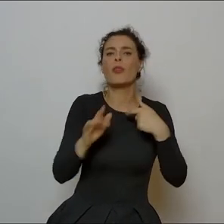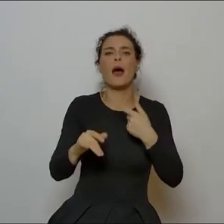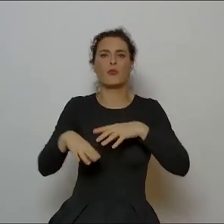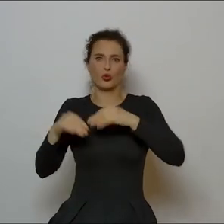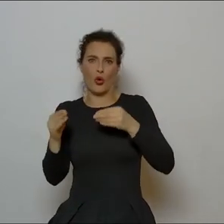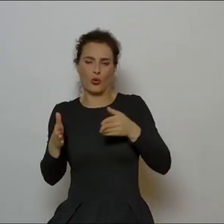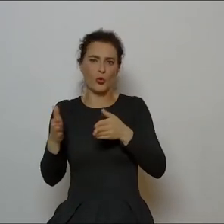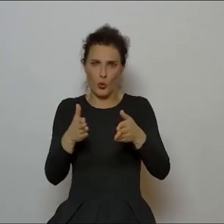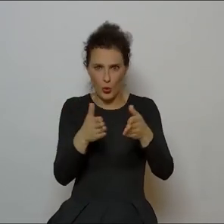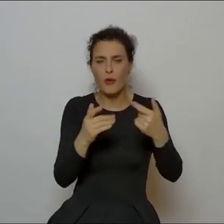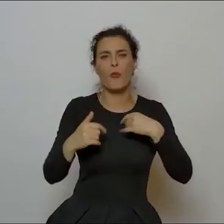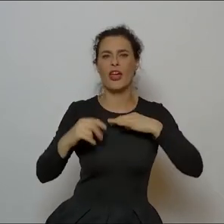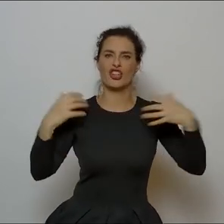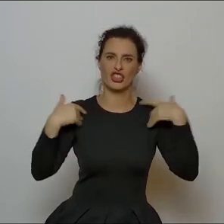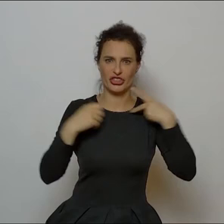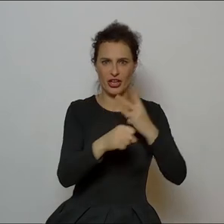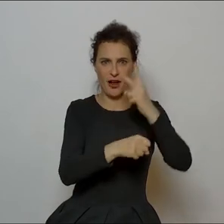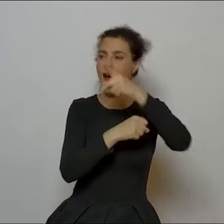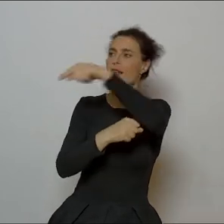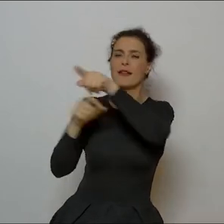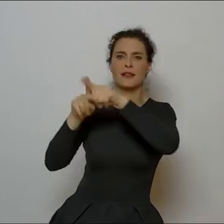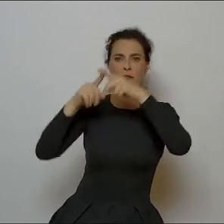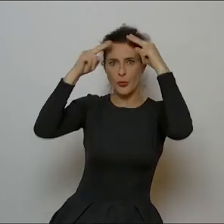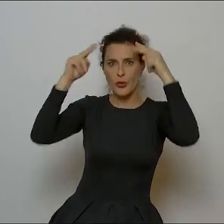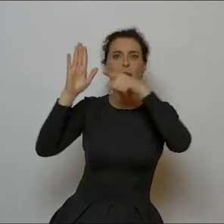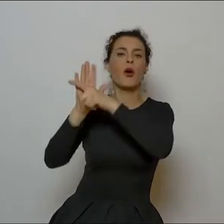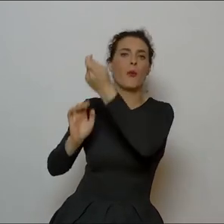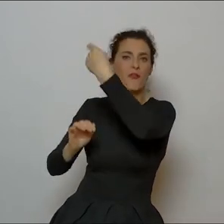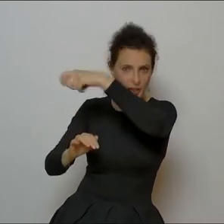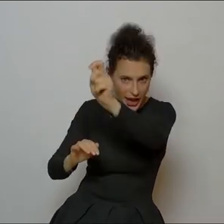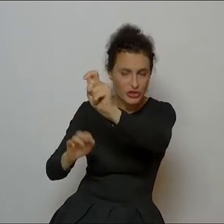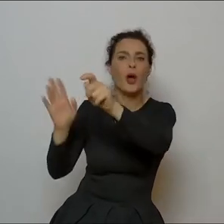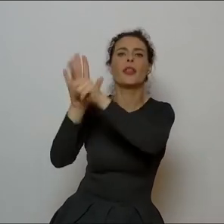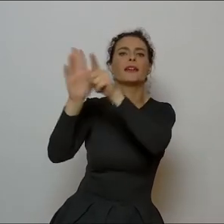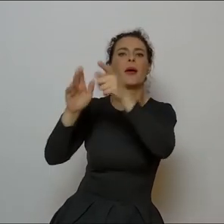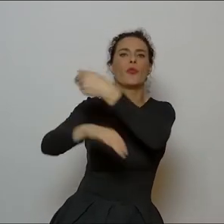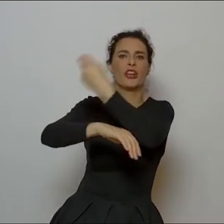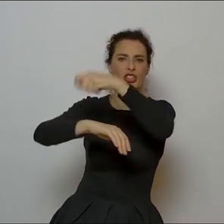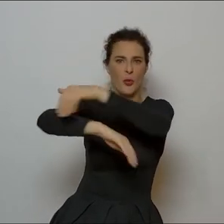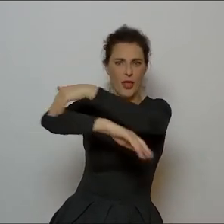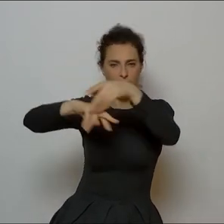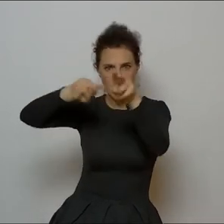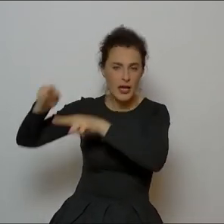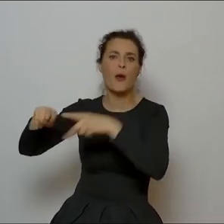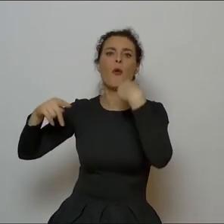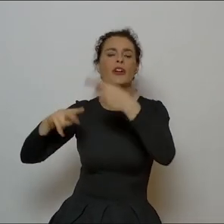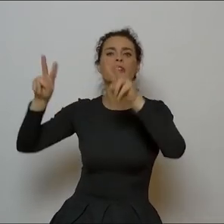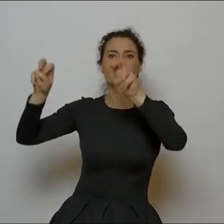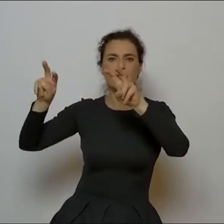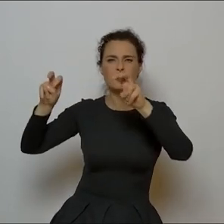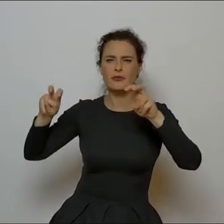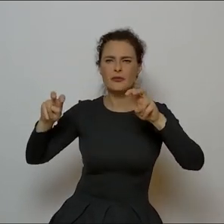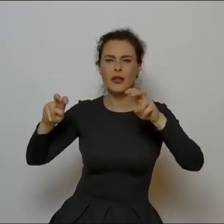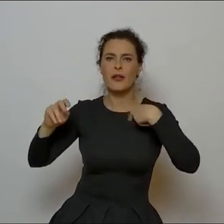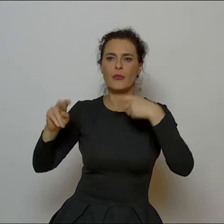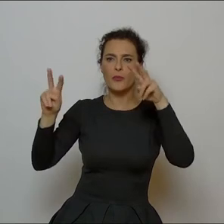drogi, gdy tak serdecznie i pompatycznie żegnano go przed wyjazdem na bezpowrotną, jak się okazało, emigracją. Żegnano słowami leć orle norwidzie.